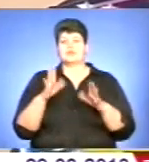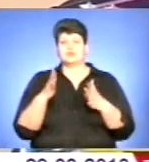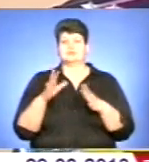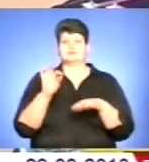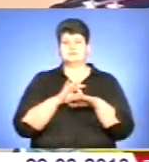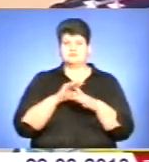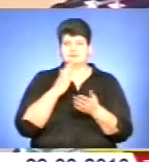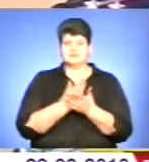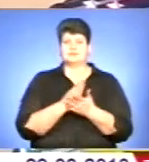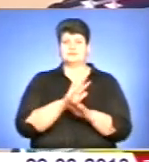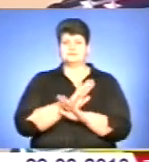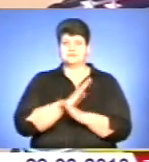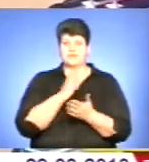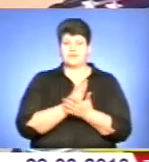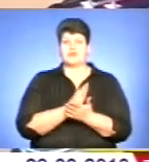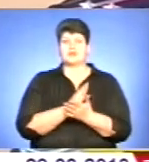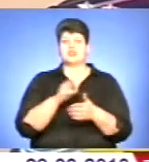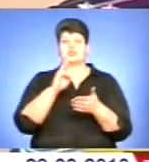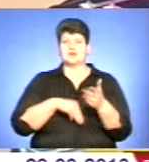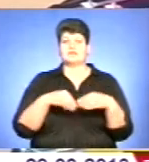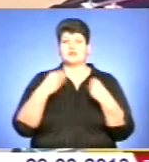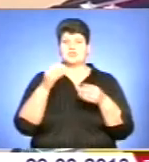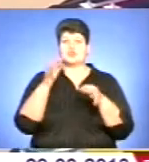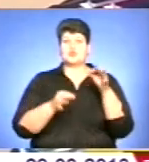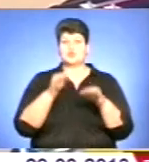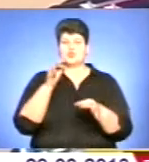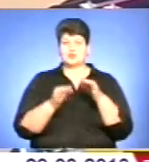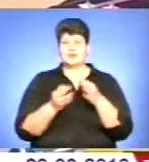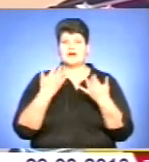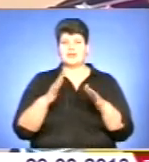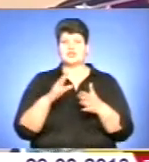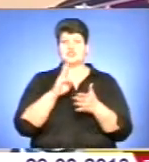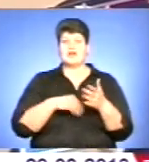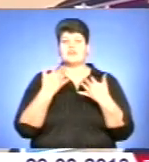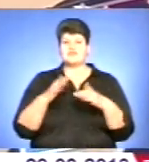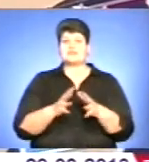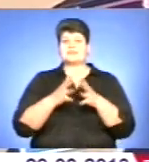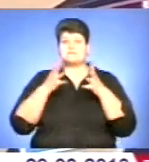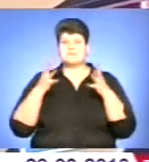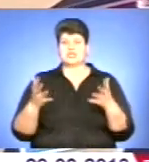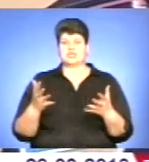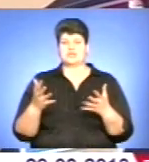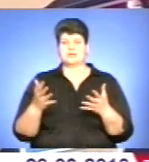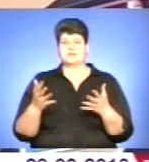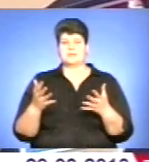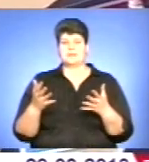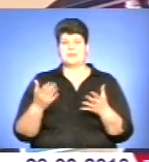штрафи накладаються через суд, але штрафи вже збільшені. Значить,